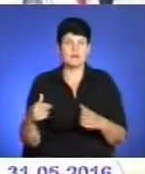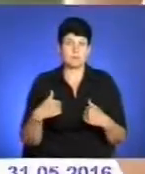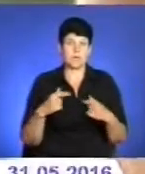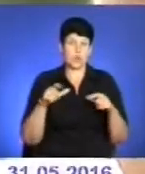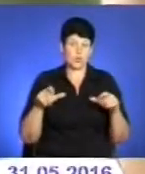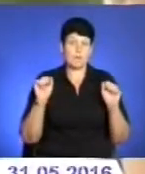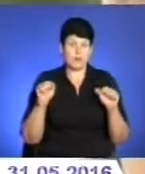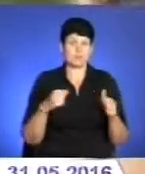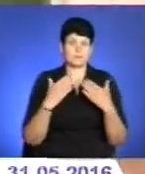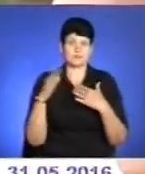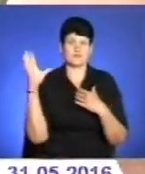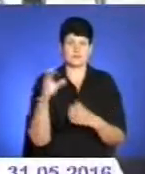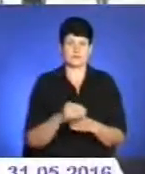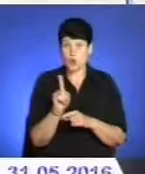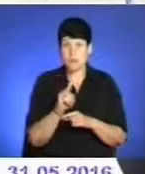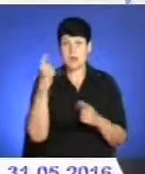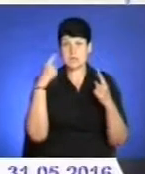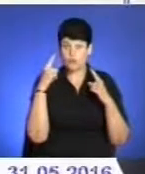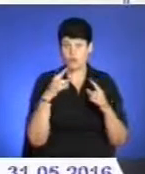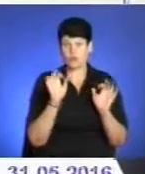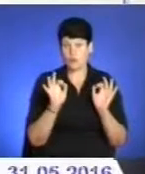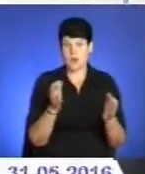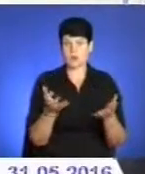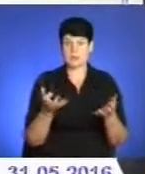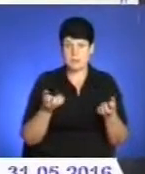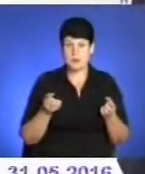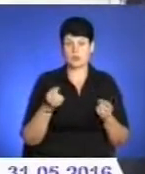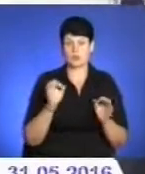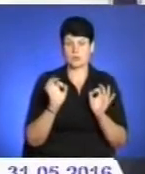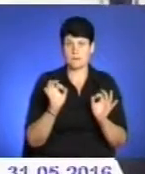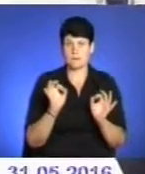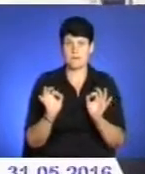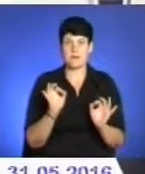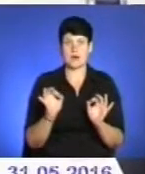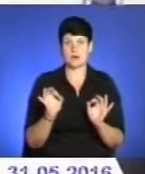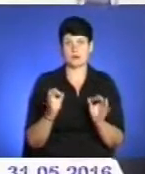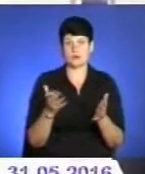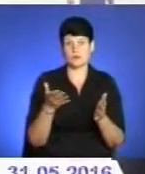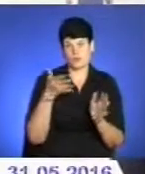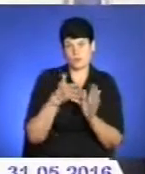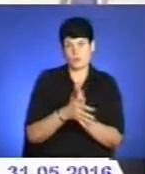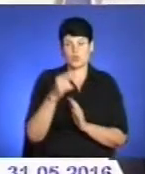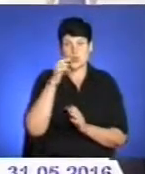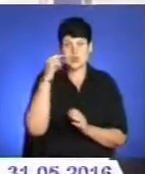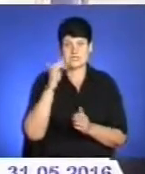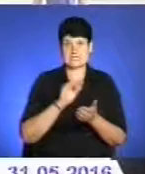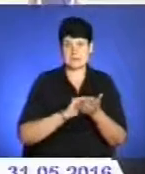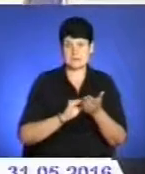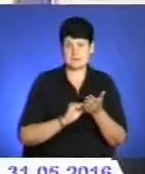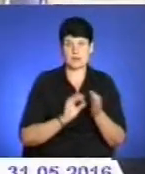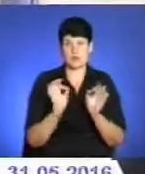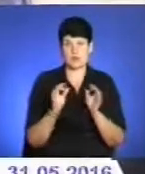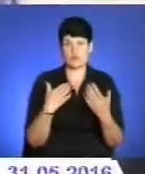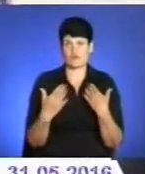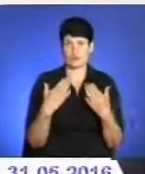спілкуватися. Думка така, що коли навіть то саме, як іноземні, то саме Росіян, коли у нас приїде в Тернопіль, він забере цірночок, він покаже у себе вдома, що Тернопіль все-таки хоч